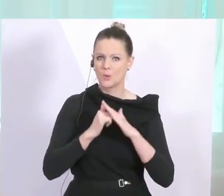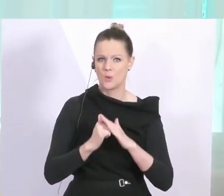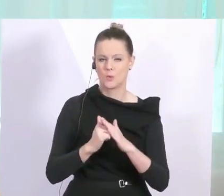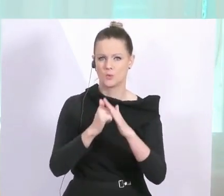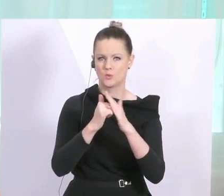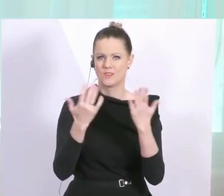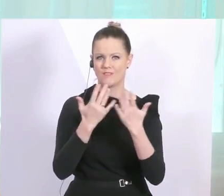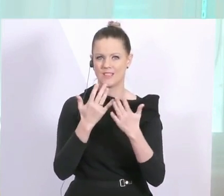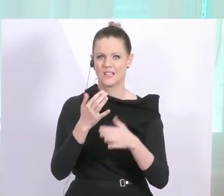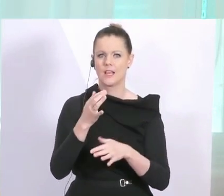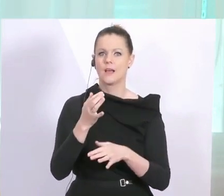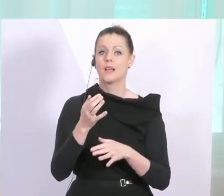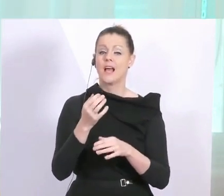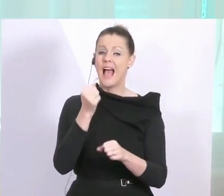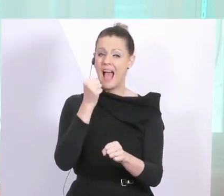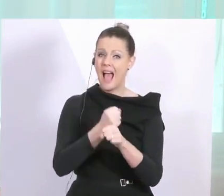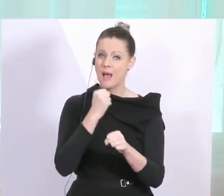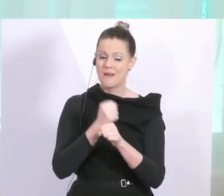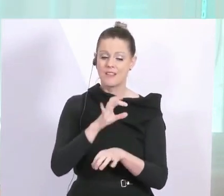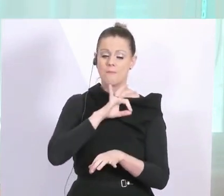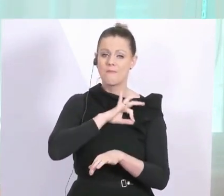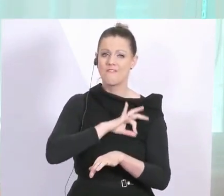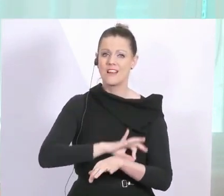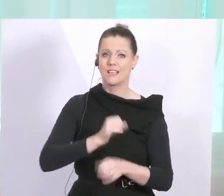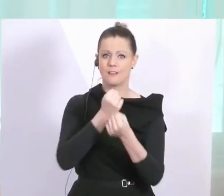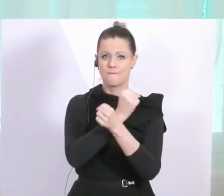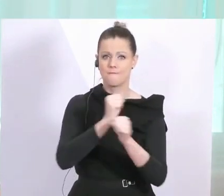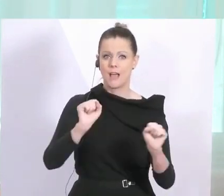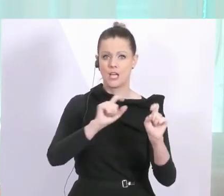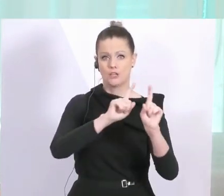verpflichtende Freistellung vom Job realisieren für diese Gruppe.